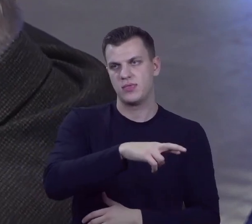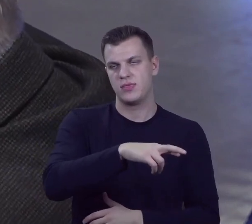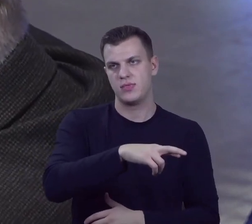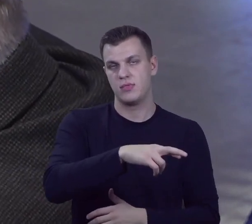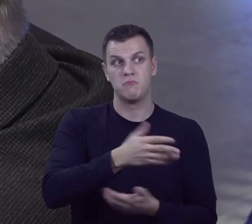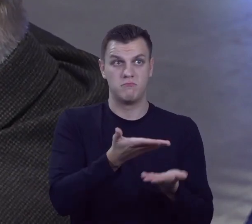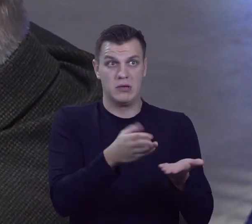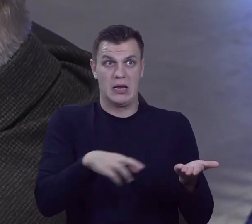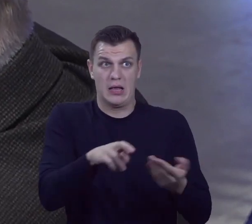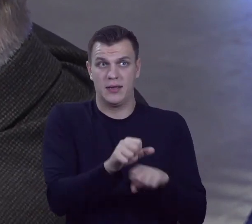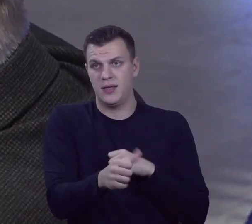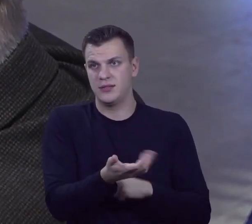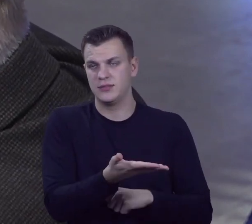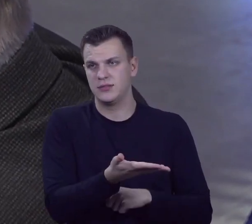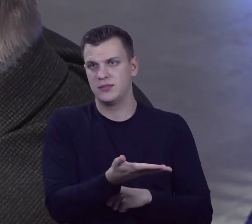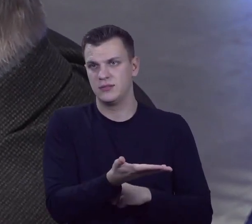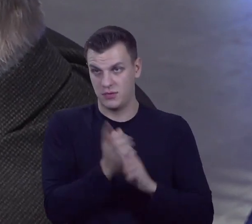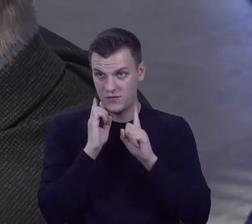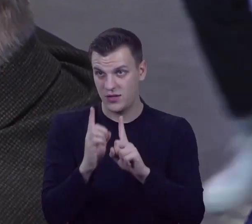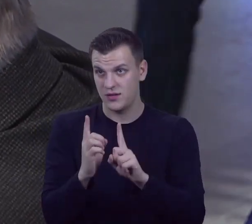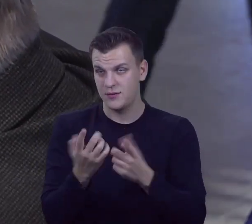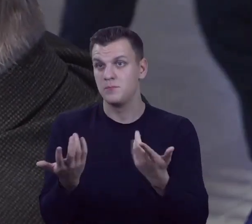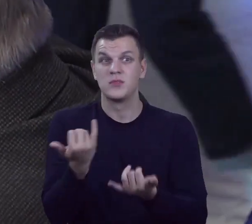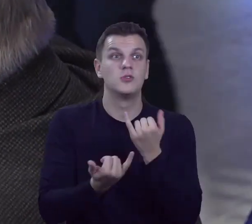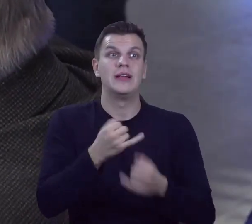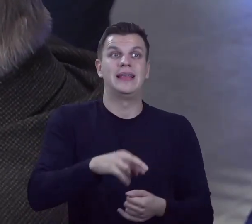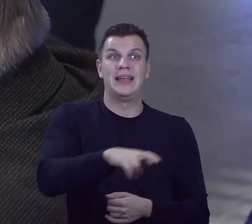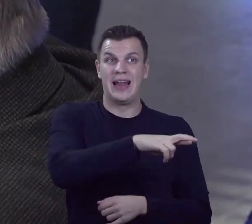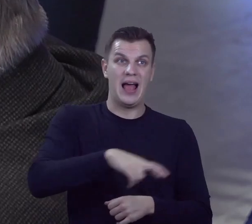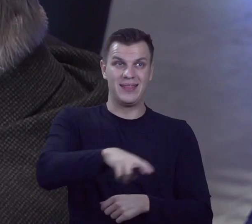są. Prawda? Jeśli Rada, że tak powiem,